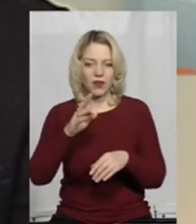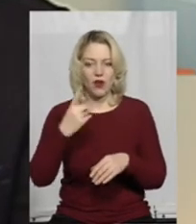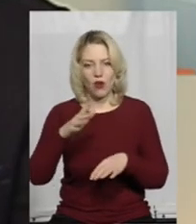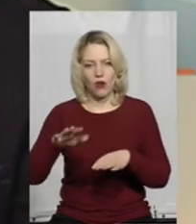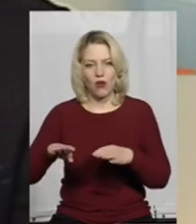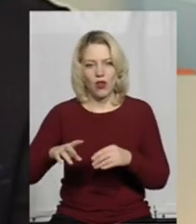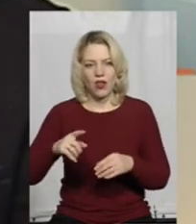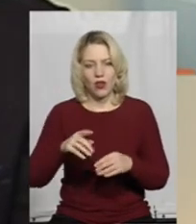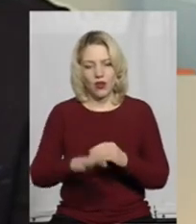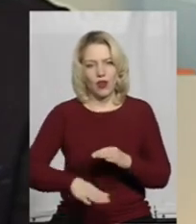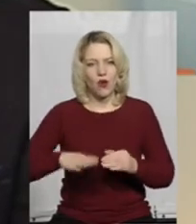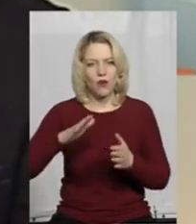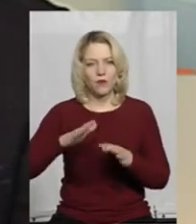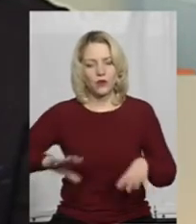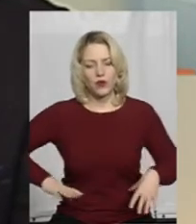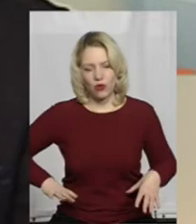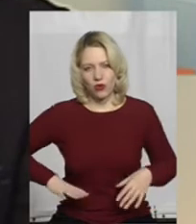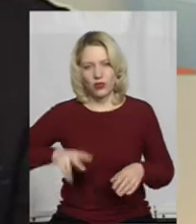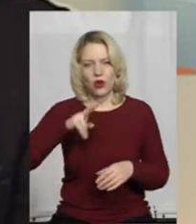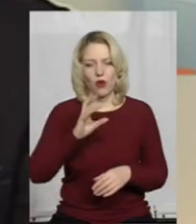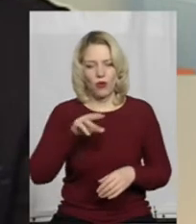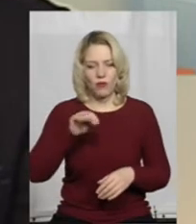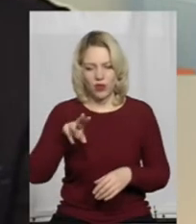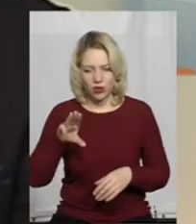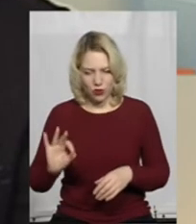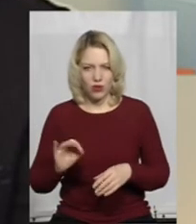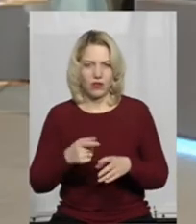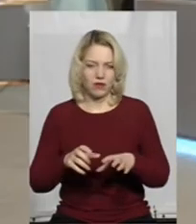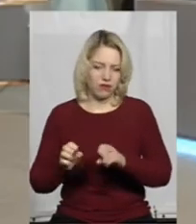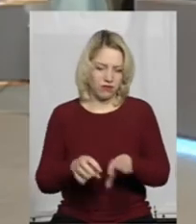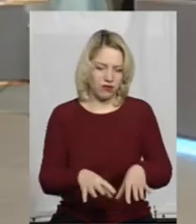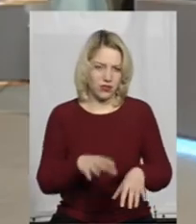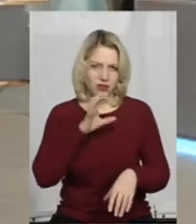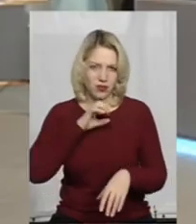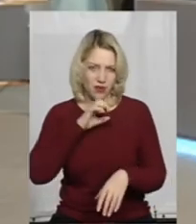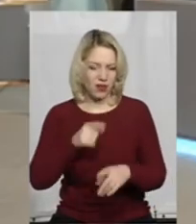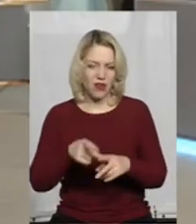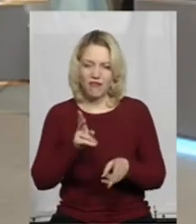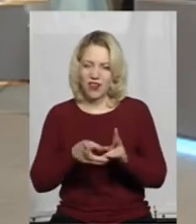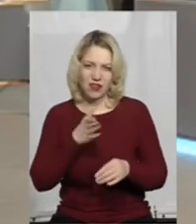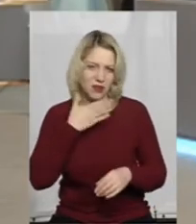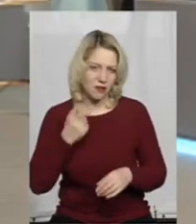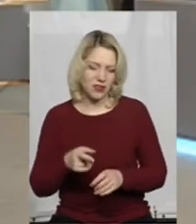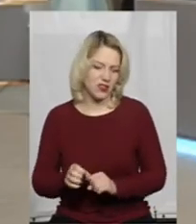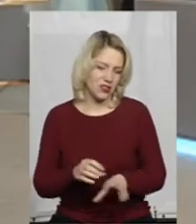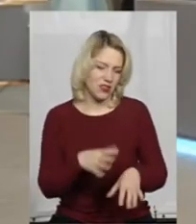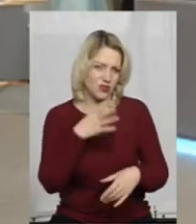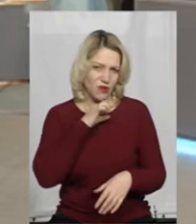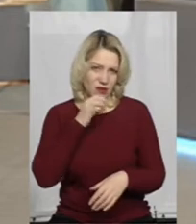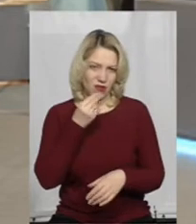Він не проварює, він зразу тіло коня розчленовує і кидає собакам. Це дійсно жахливо